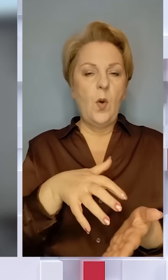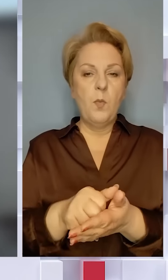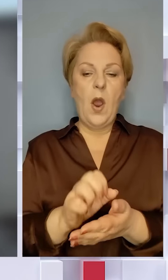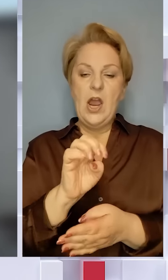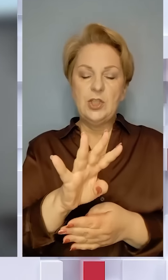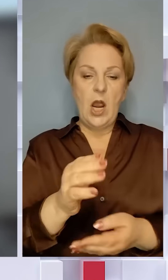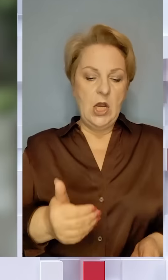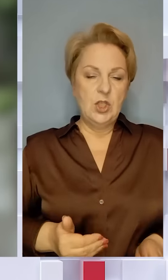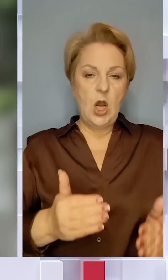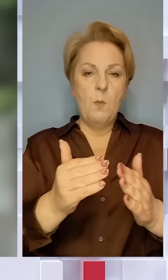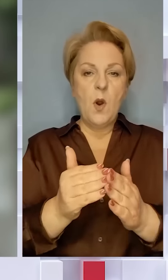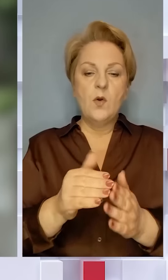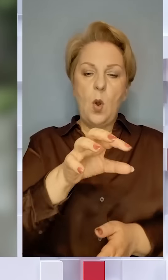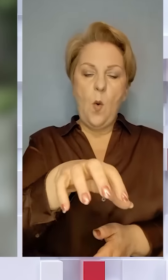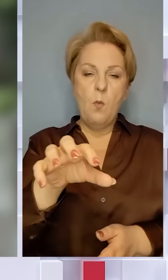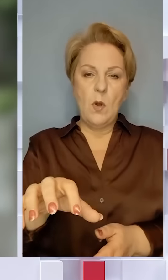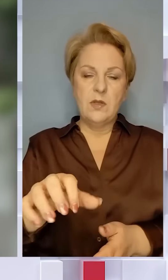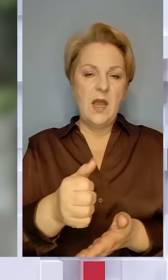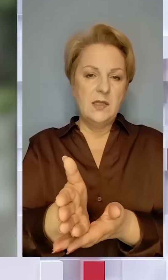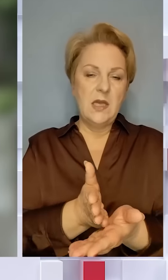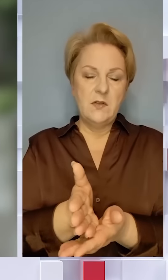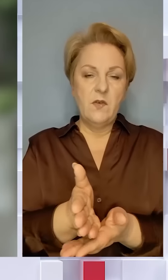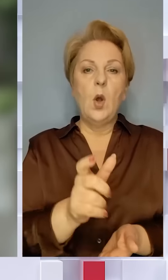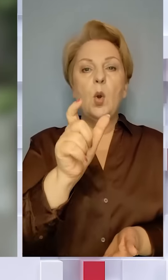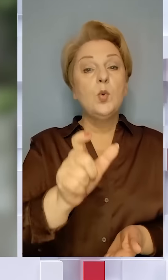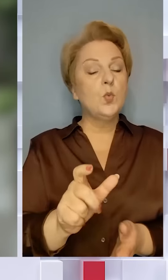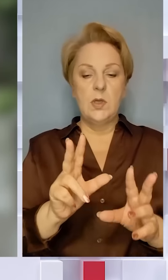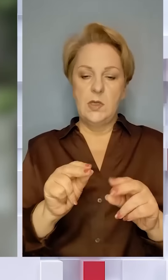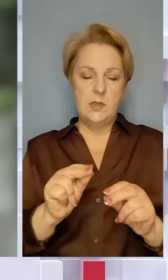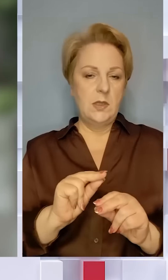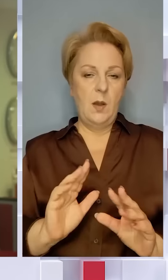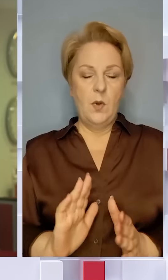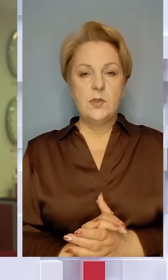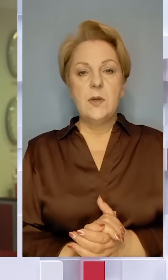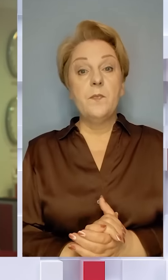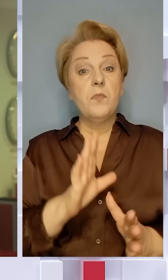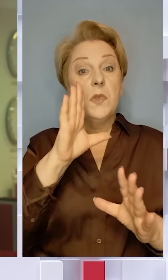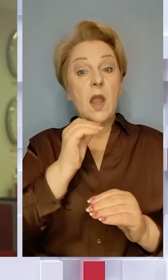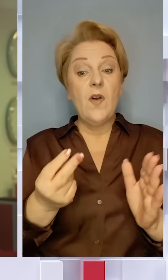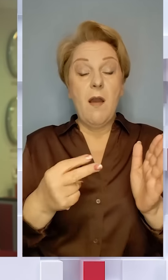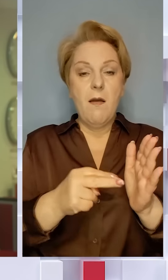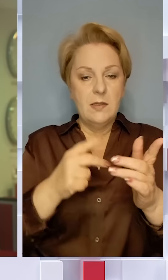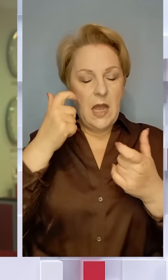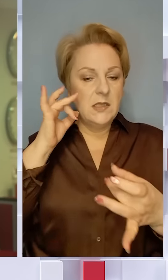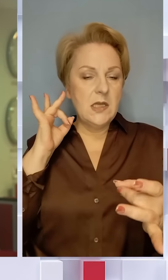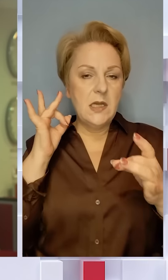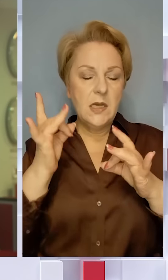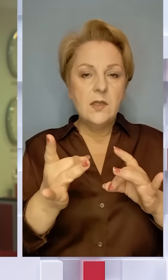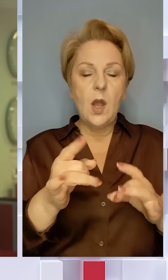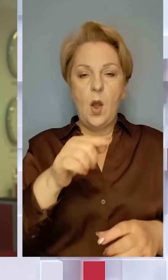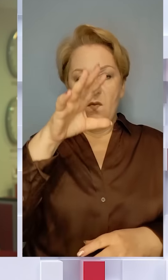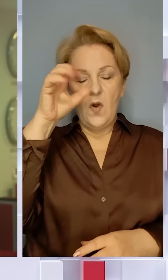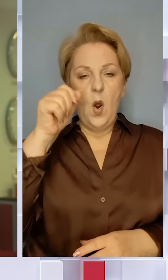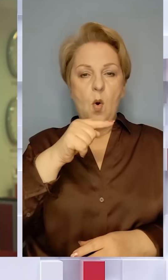житлових будинків та об'єктів інфраструктури. Люди не постраждали. Не встигли увімкнути сигнал тривоги. Уночі